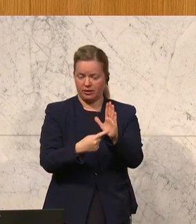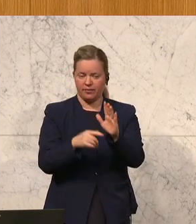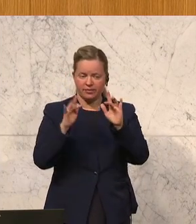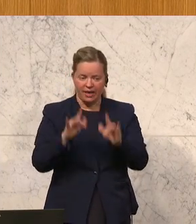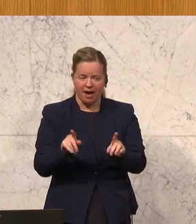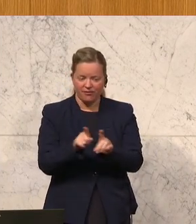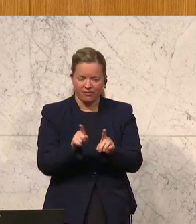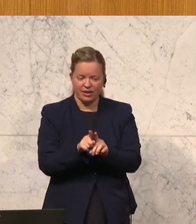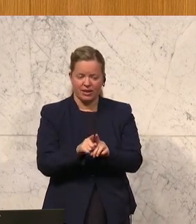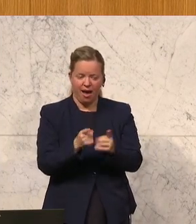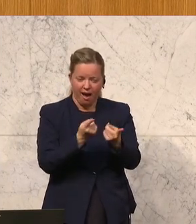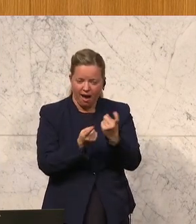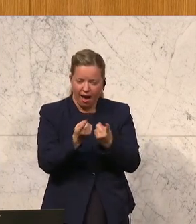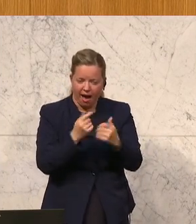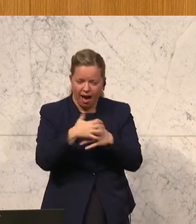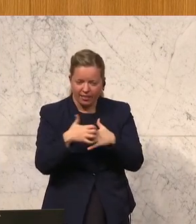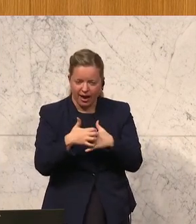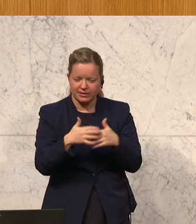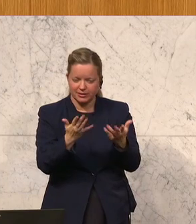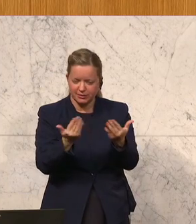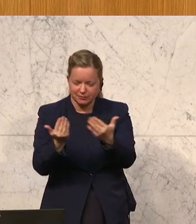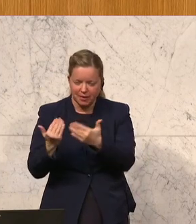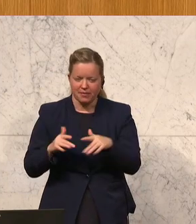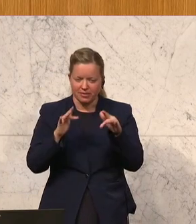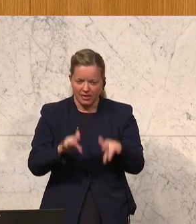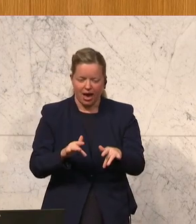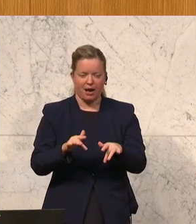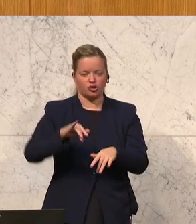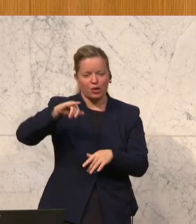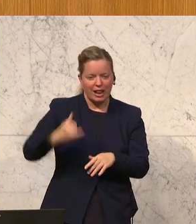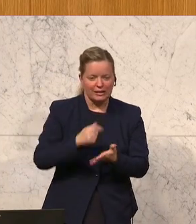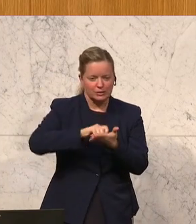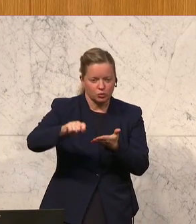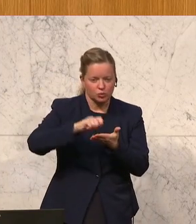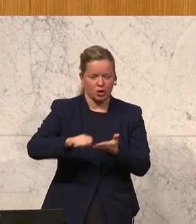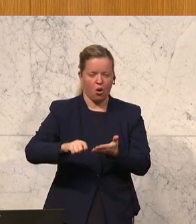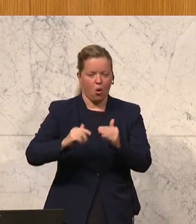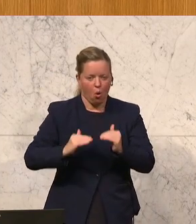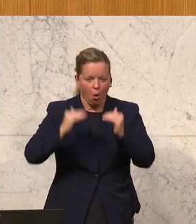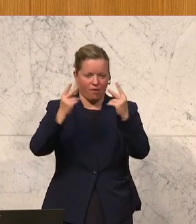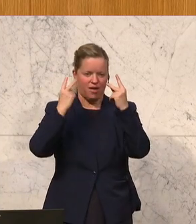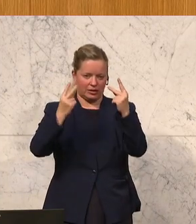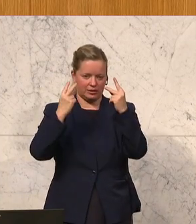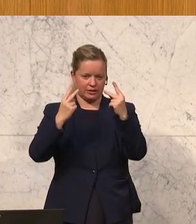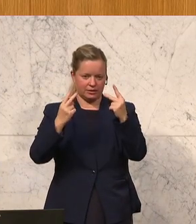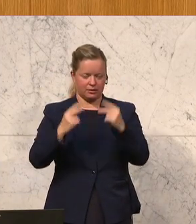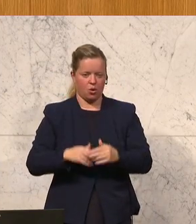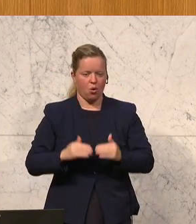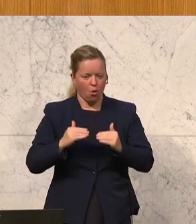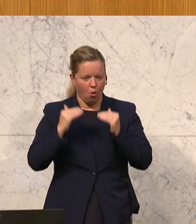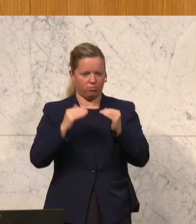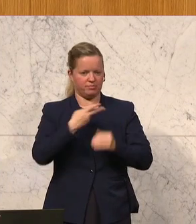zu schaffen für hochwertigen und hochkarätigen Journalismus. Wer in diesem Land keinen